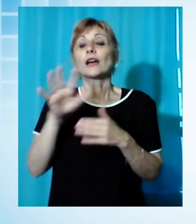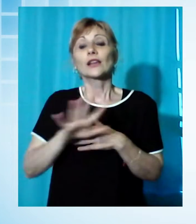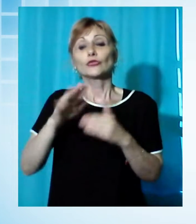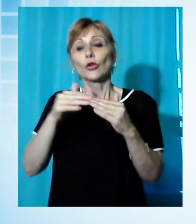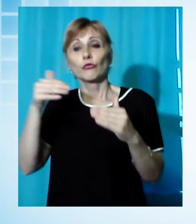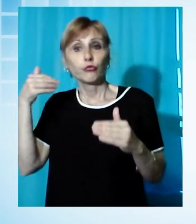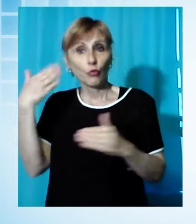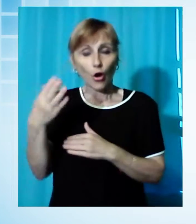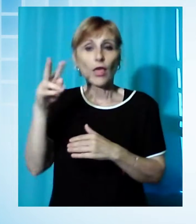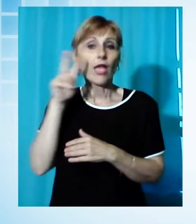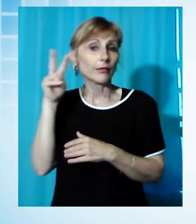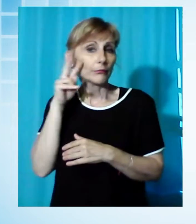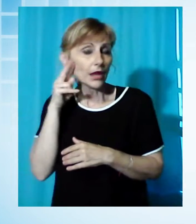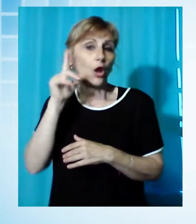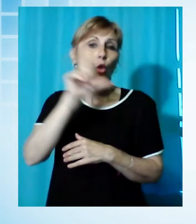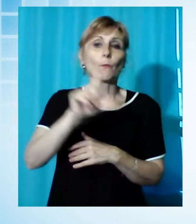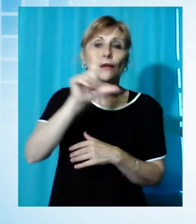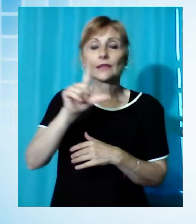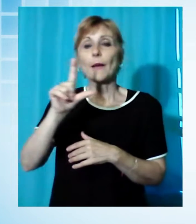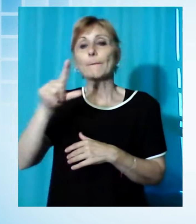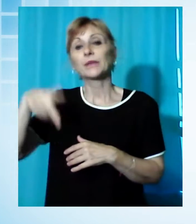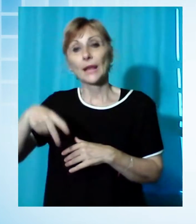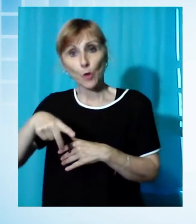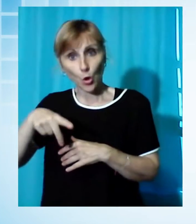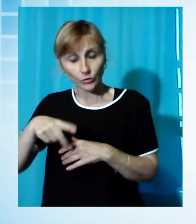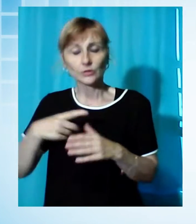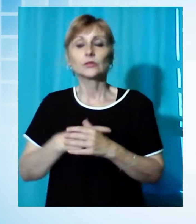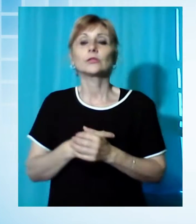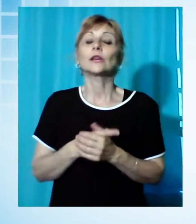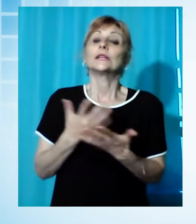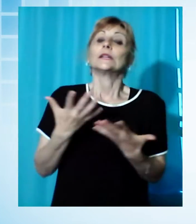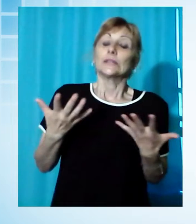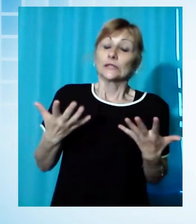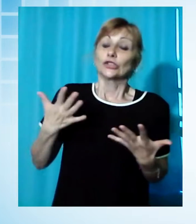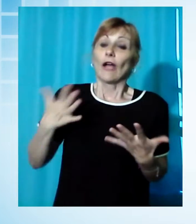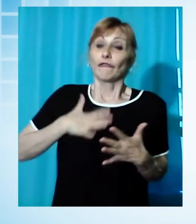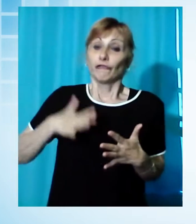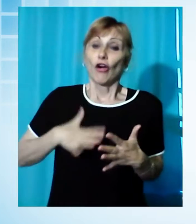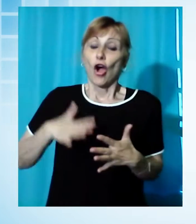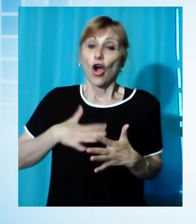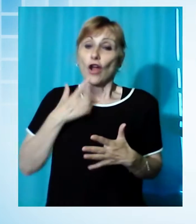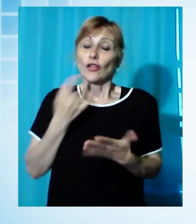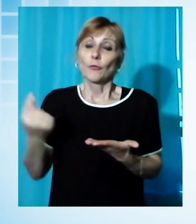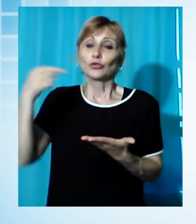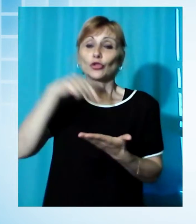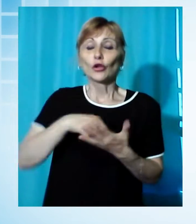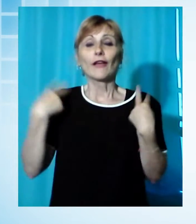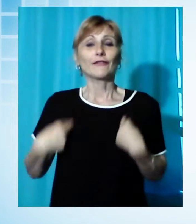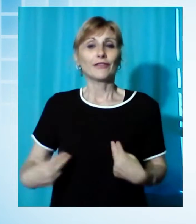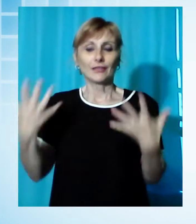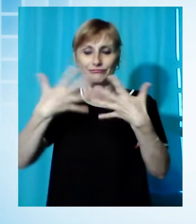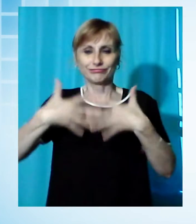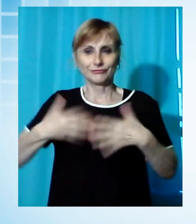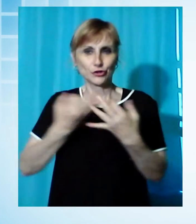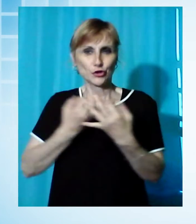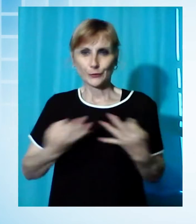'Emilia, la Lombardia e il Piemonte. C'è grande voglia di ricominciare la vita di sempre. Bisogna